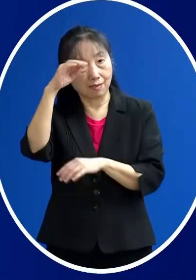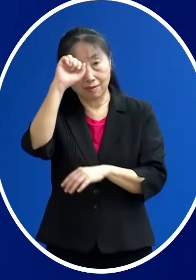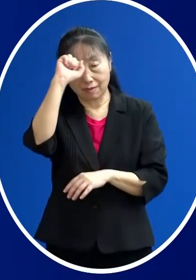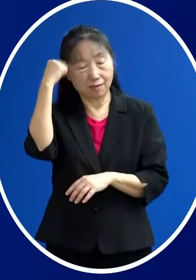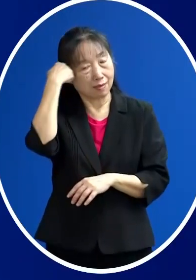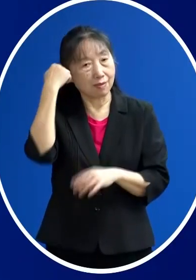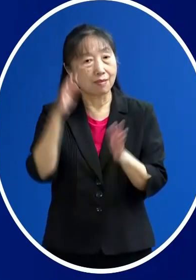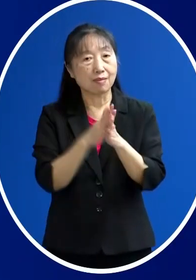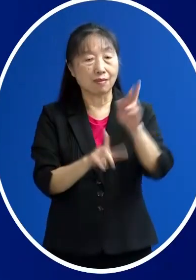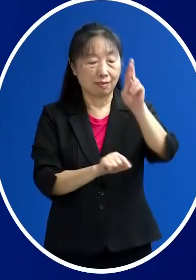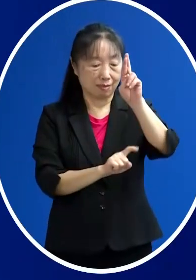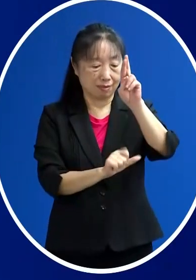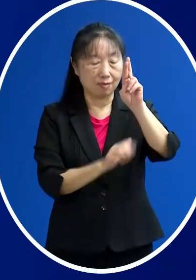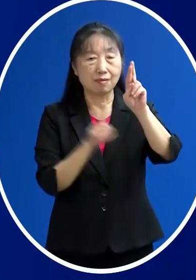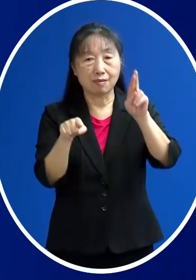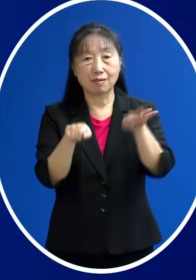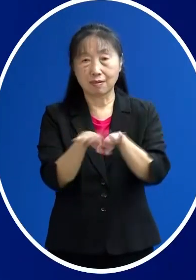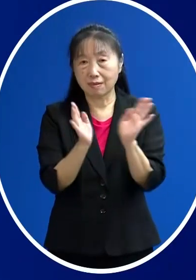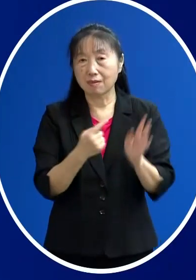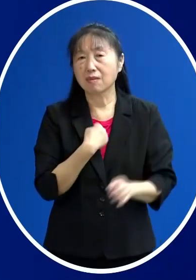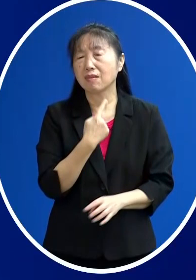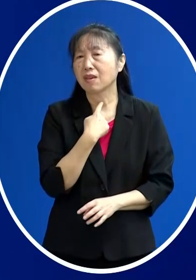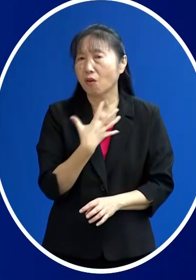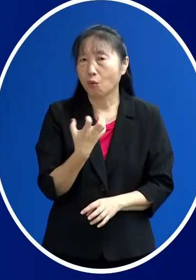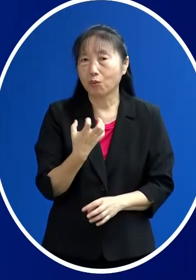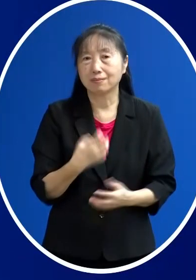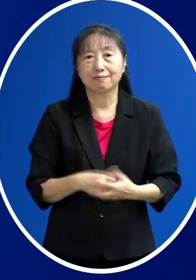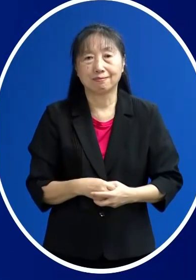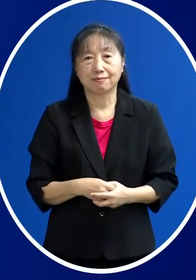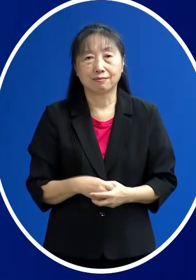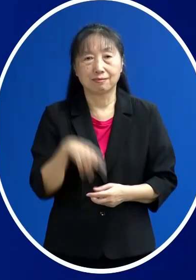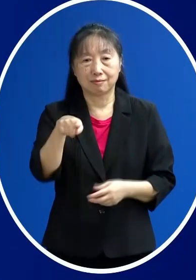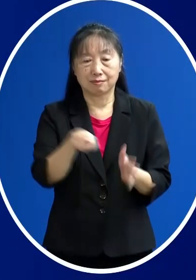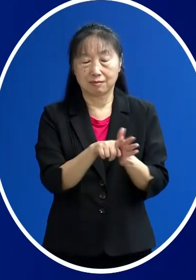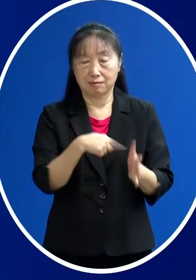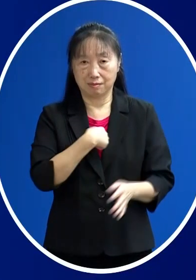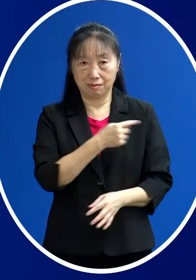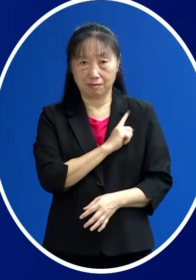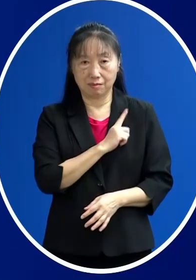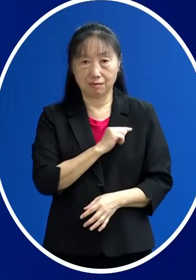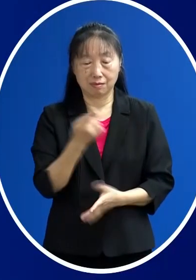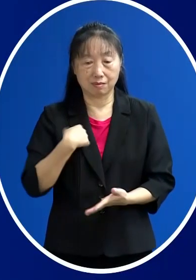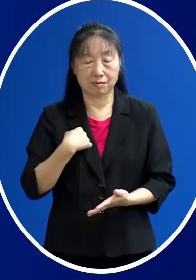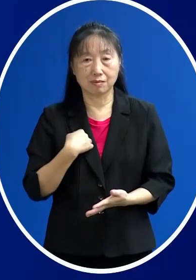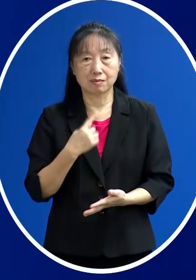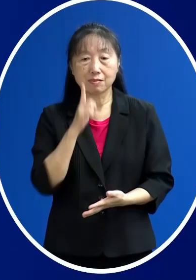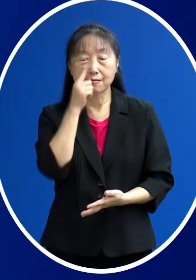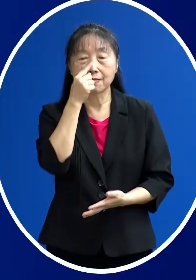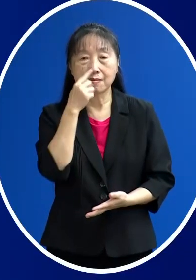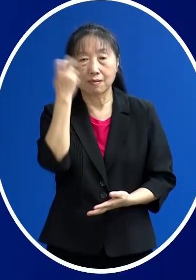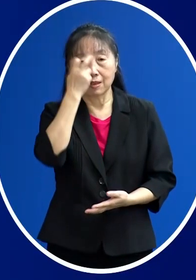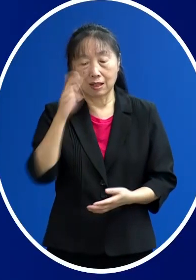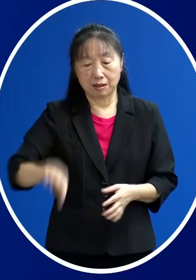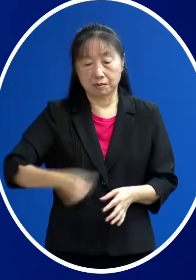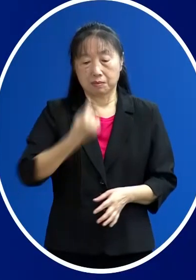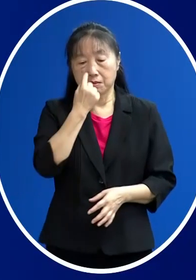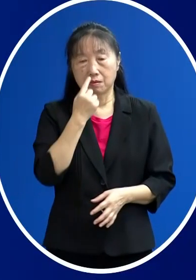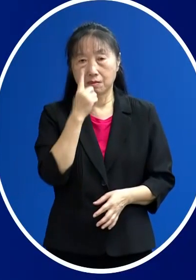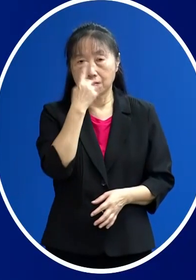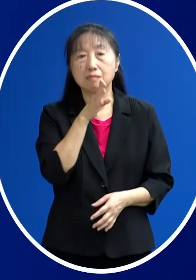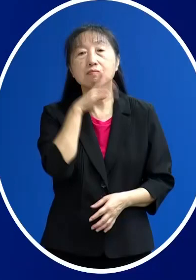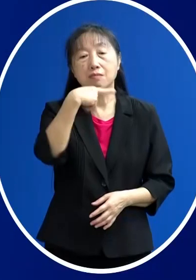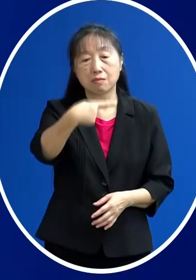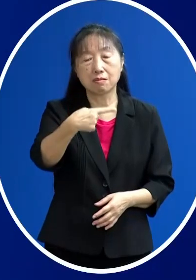月15號開始有出現喉嚨痛的症狀 那那個時候他自行有用手邊的快篩做一次 是陰性